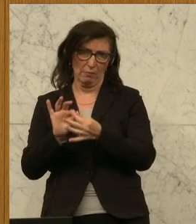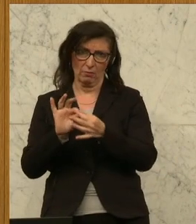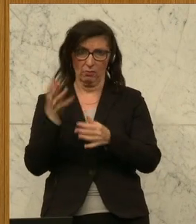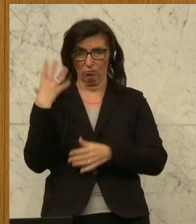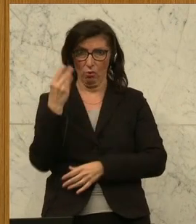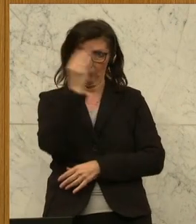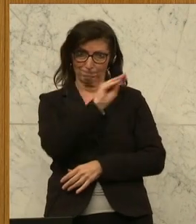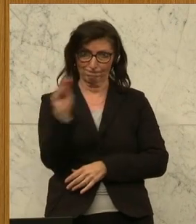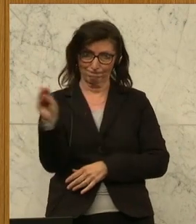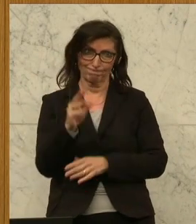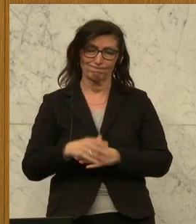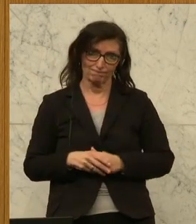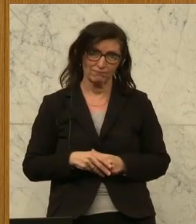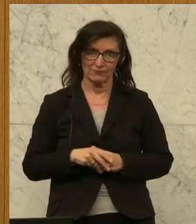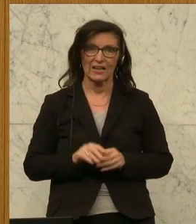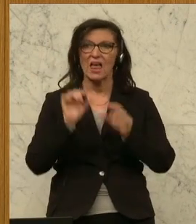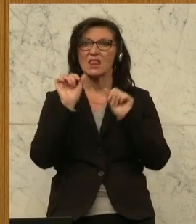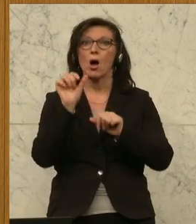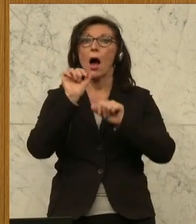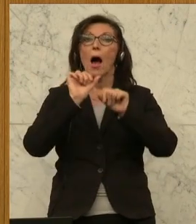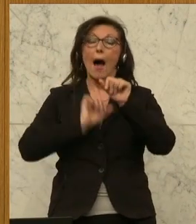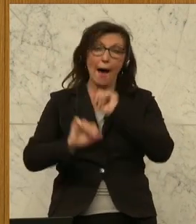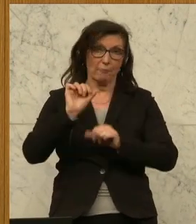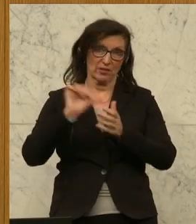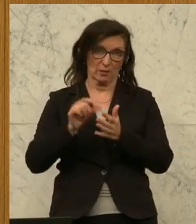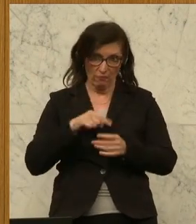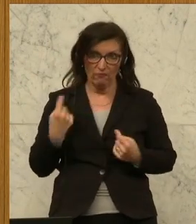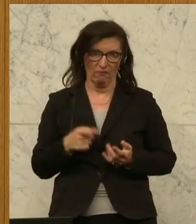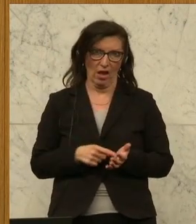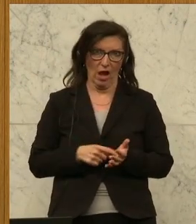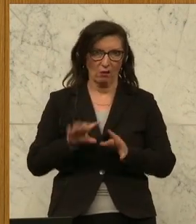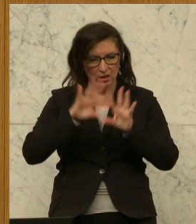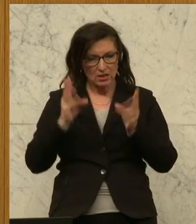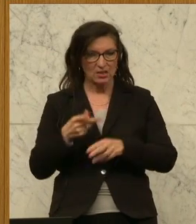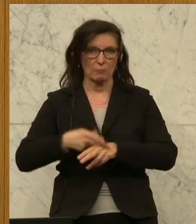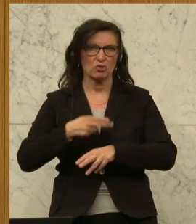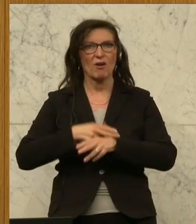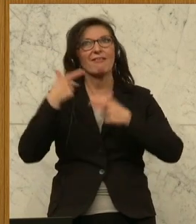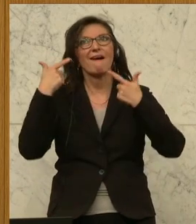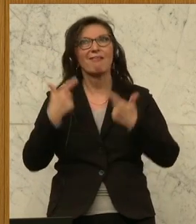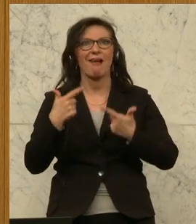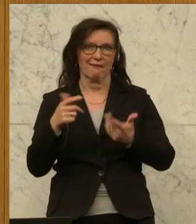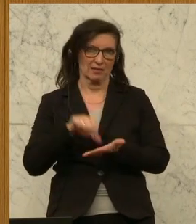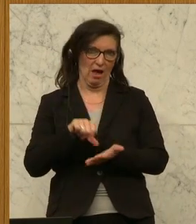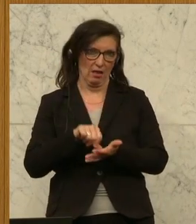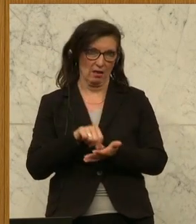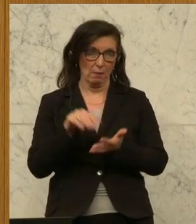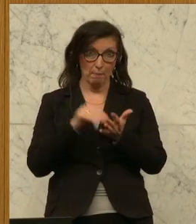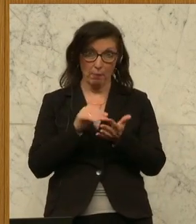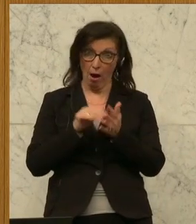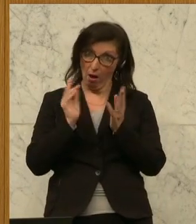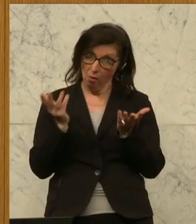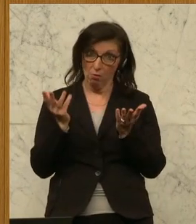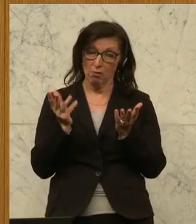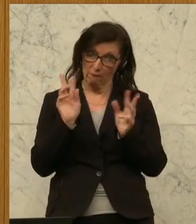erinnern an unsere Vorlagen eines Terrorismusabwehrzentrums und eines gesamtstaatlichen Lagezentrums, das es aber wirklich auch dementsprechend wert ist.